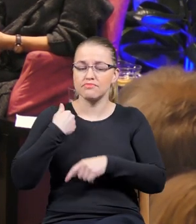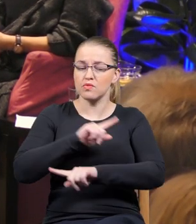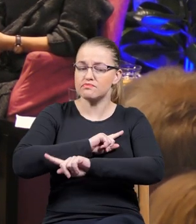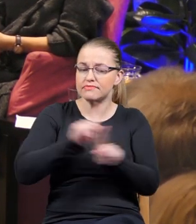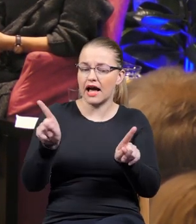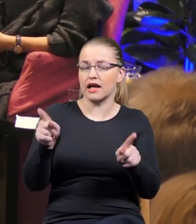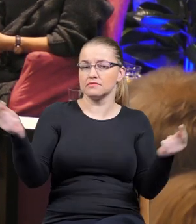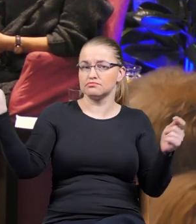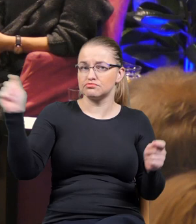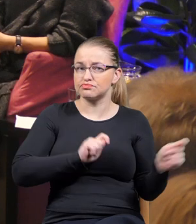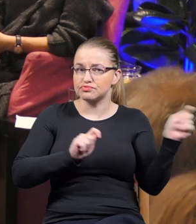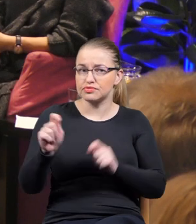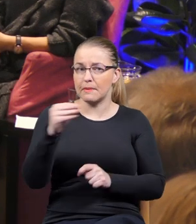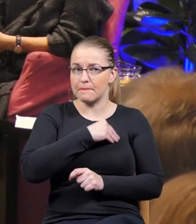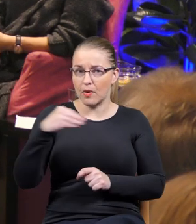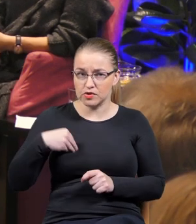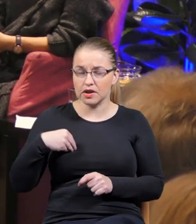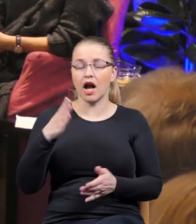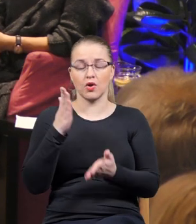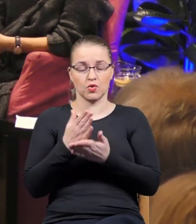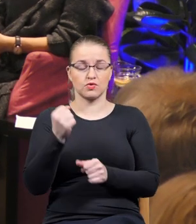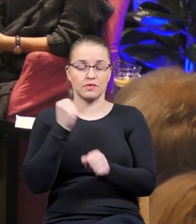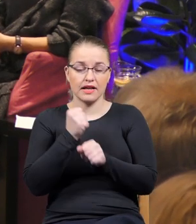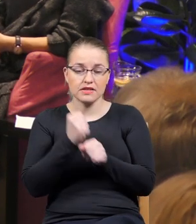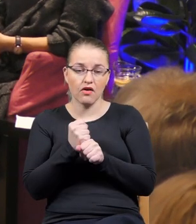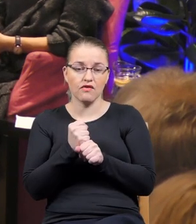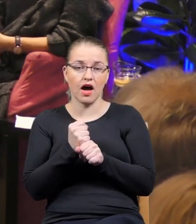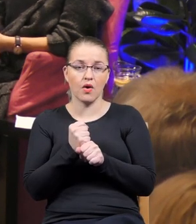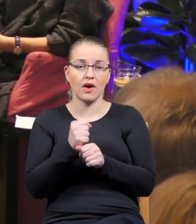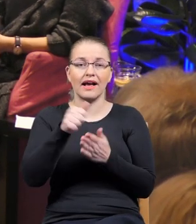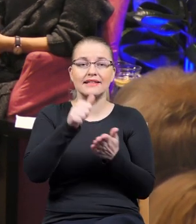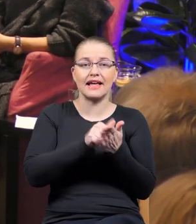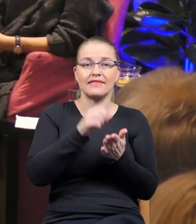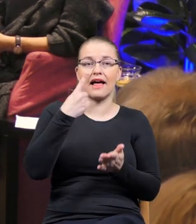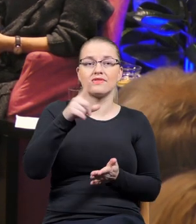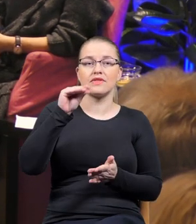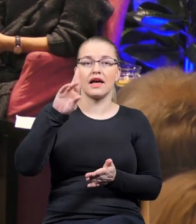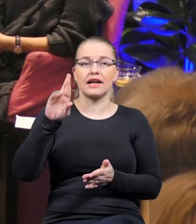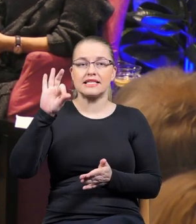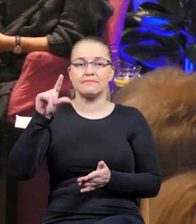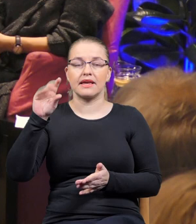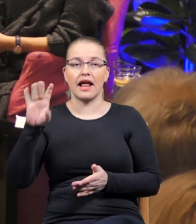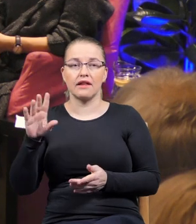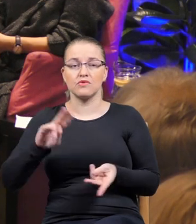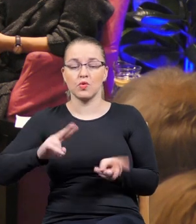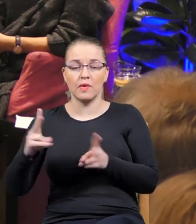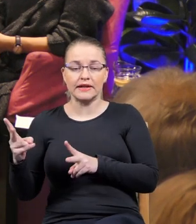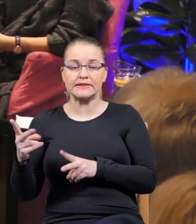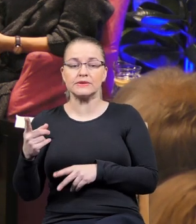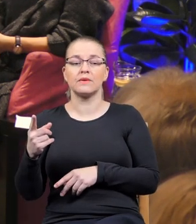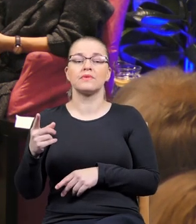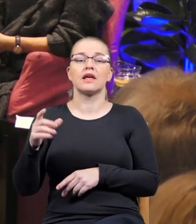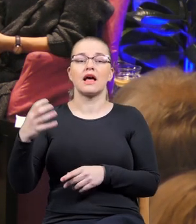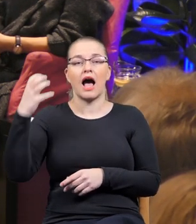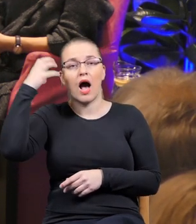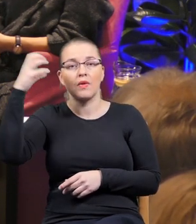przyjazdu, ale wtedy pracował jako korespondent Widerszpiegel i na przykład tłumaczył Kapuścińskiego, bo rzeczywiście